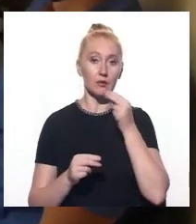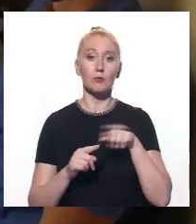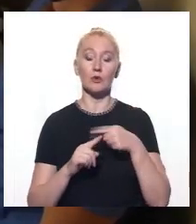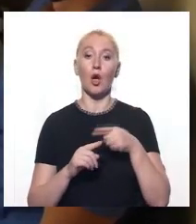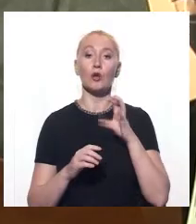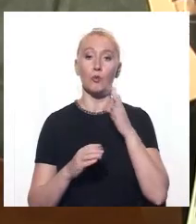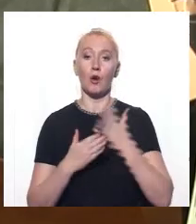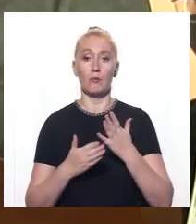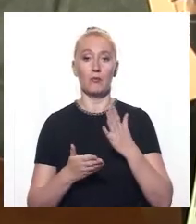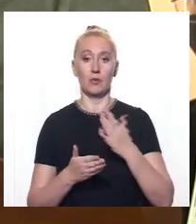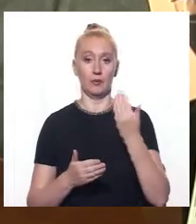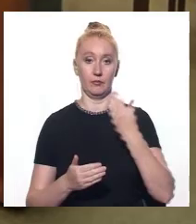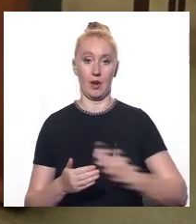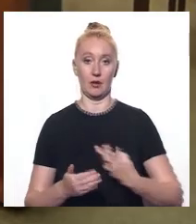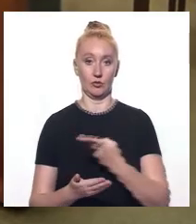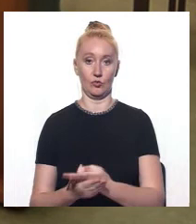паралізувало.